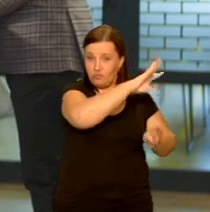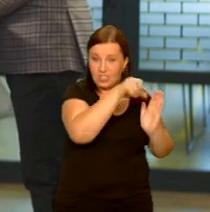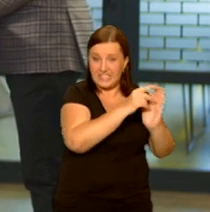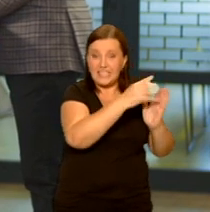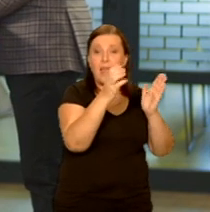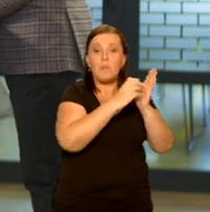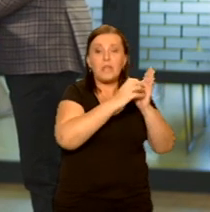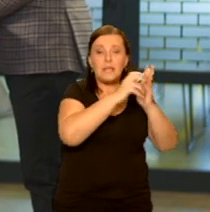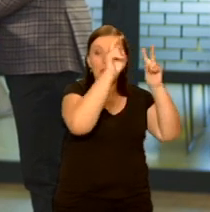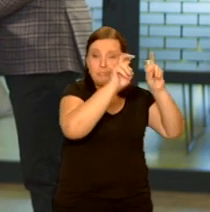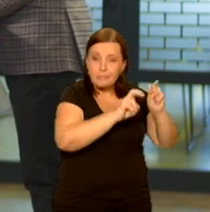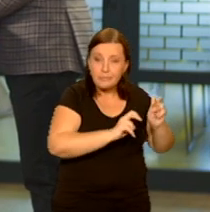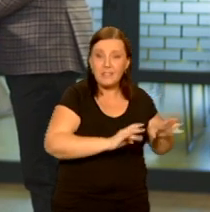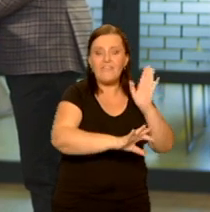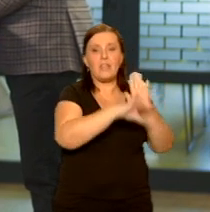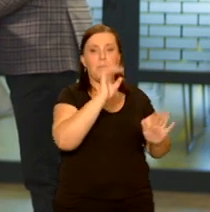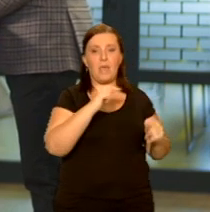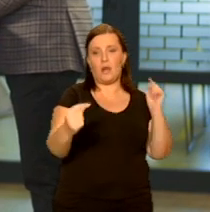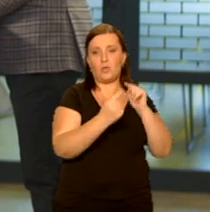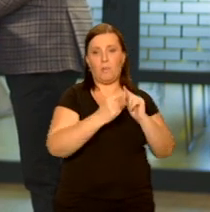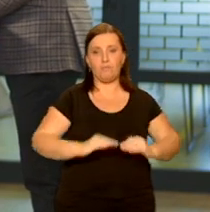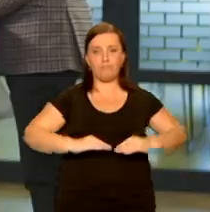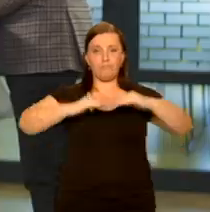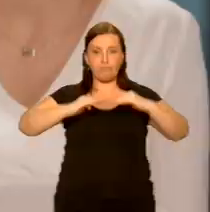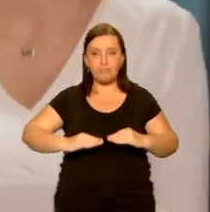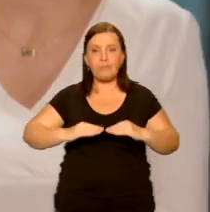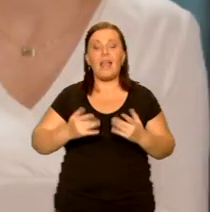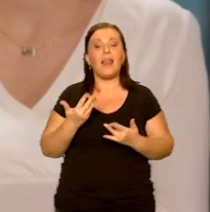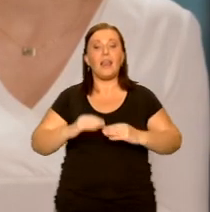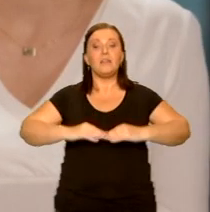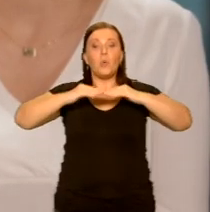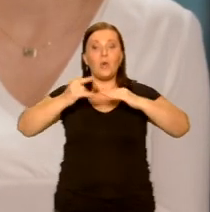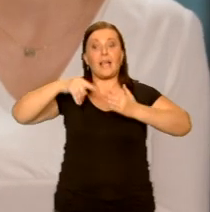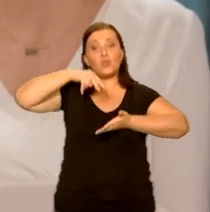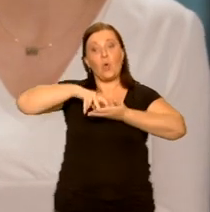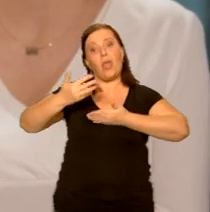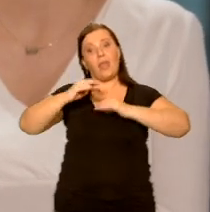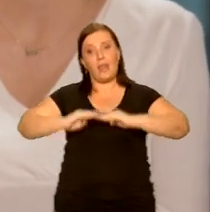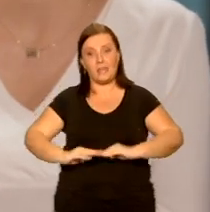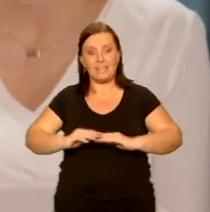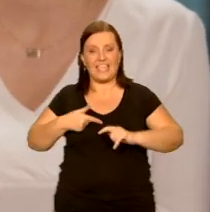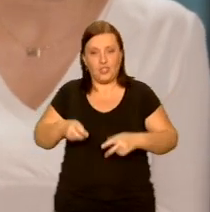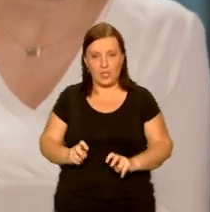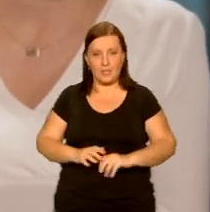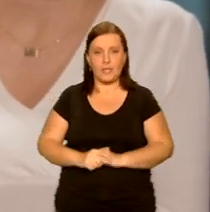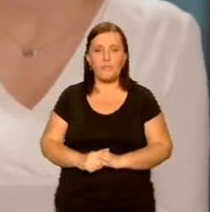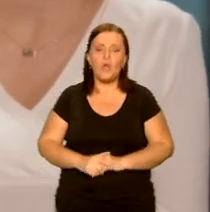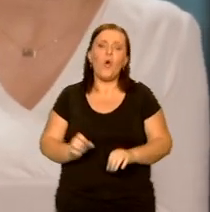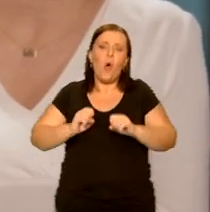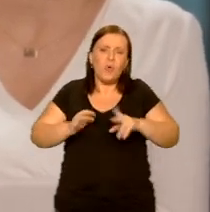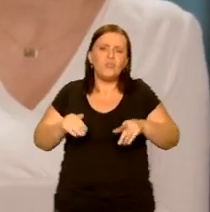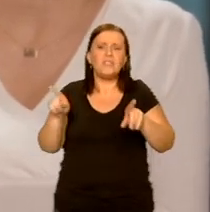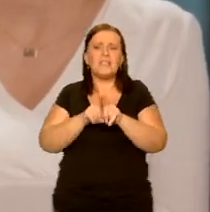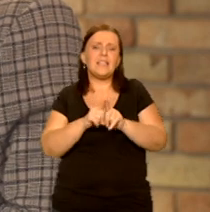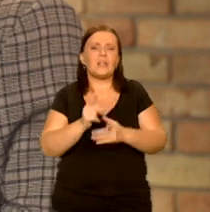aplikacji ona wybiera nam odpowiednią wysokość pozycji siedzącej i stojącej. Oczywiście to możemy na bieżąco modyfikować, bo każdy ma też różne